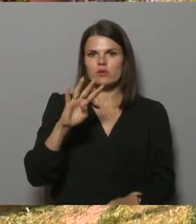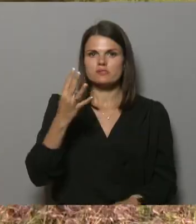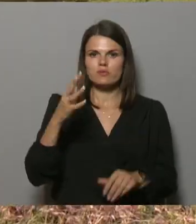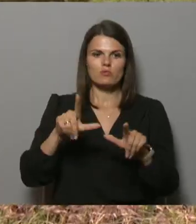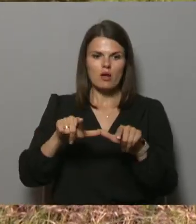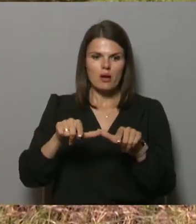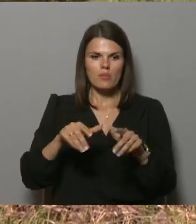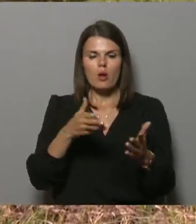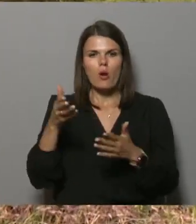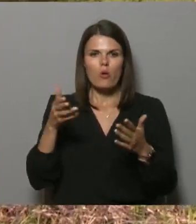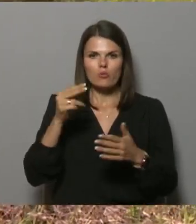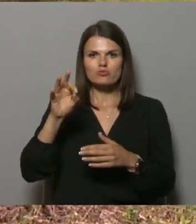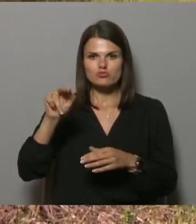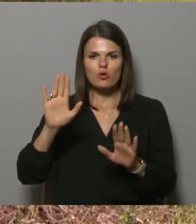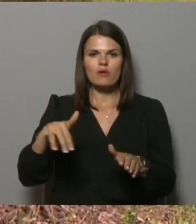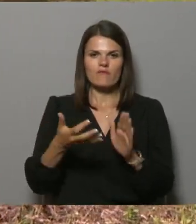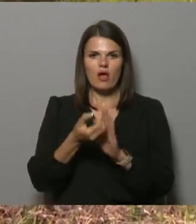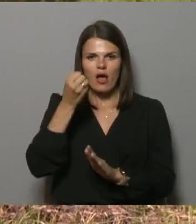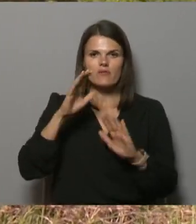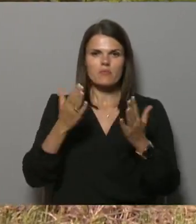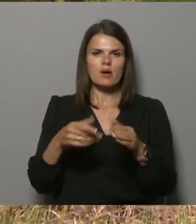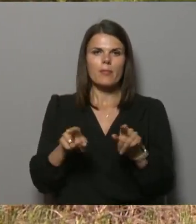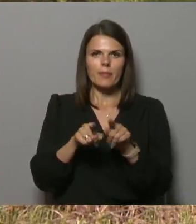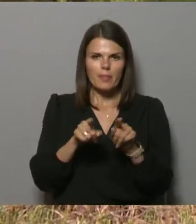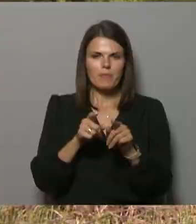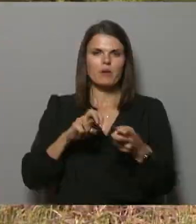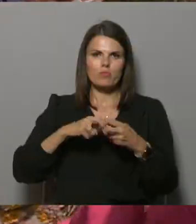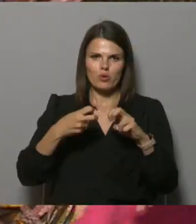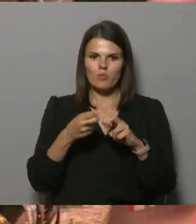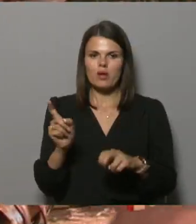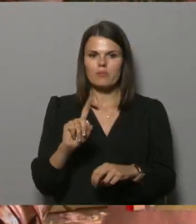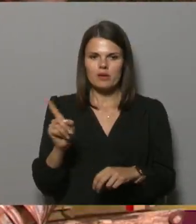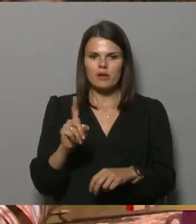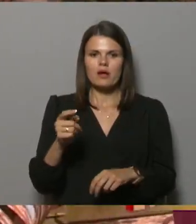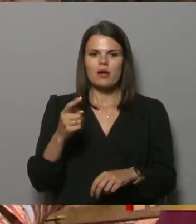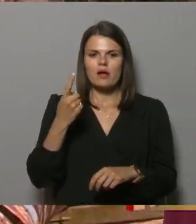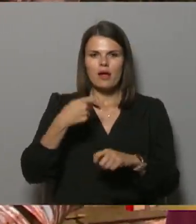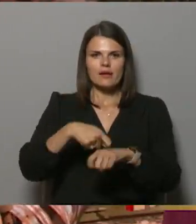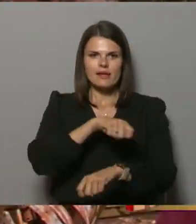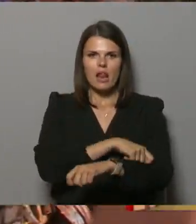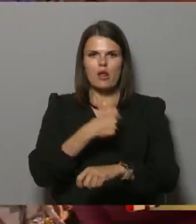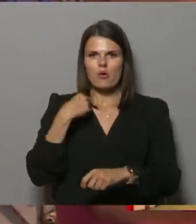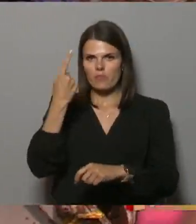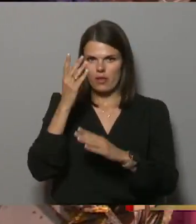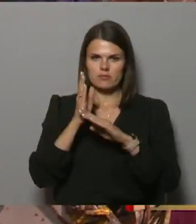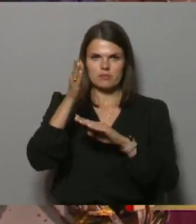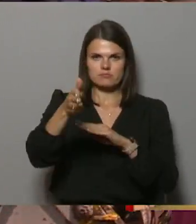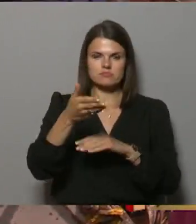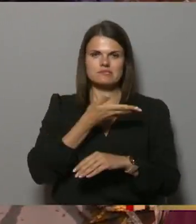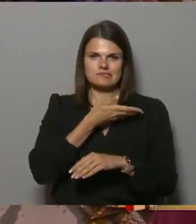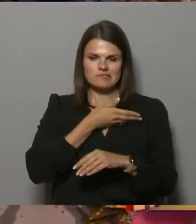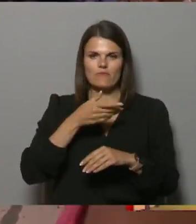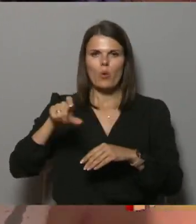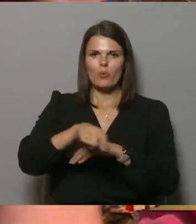aprīļa. Kaut kur jau zonu varot atrast, bet tik un tā ar traucējumiem. Mēs tālāk kilometri dzīvojam arī lejā pie Upītes